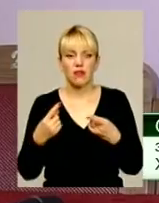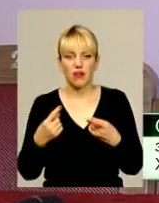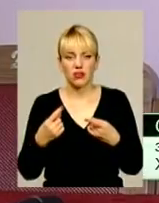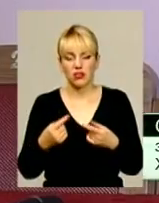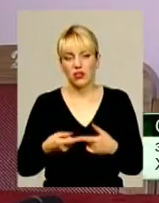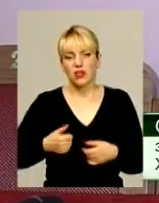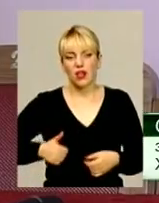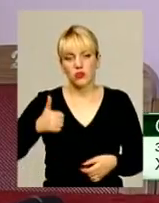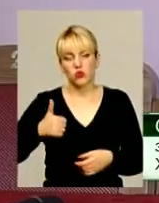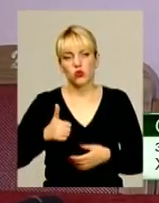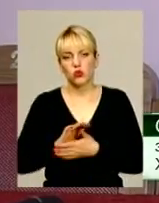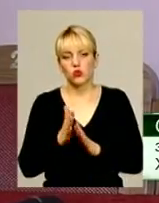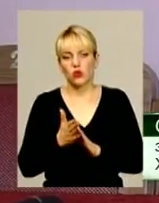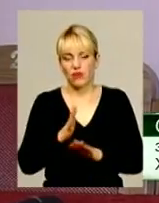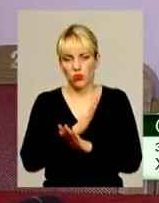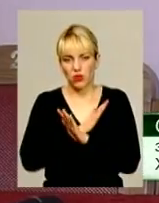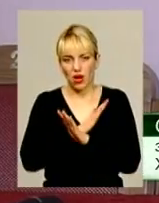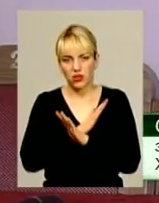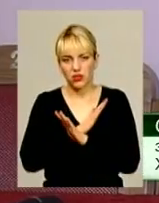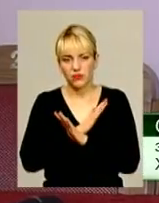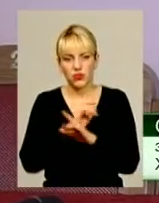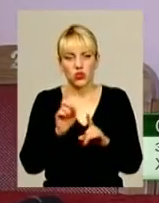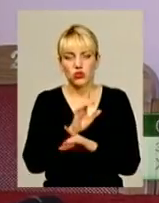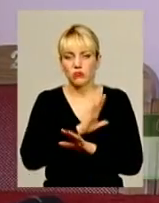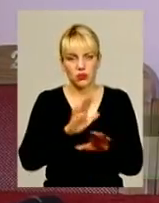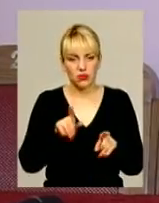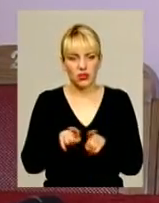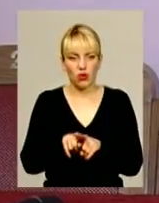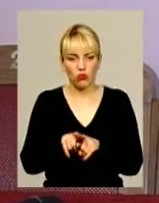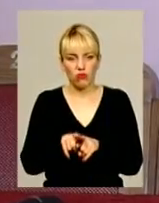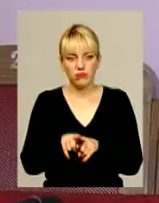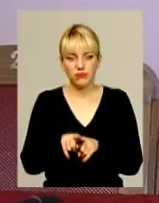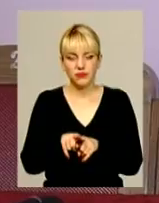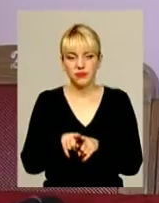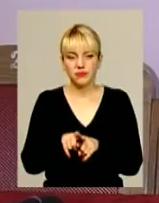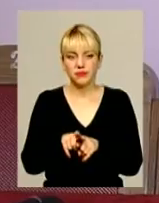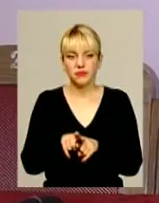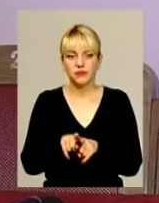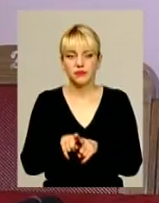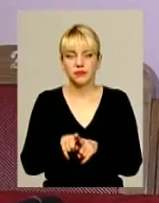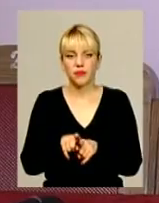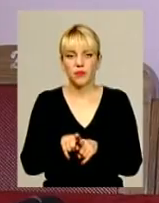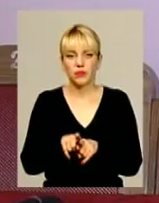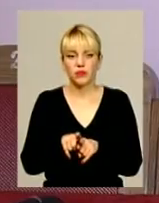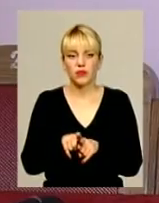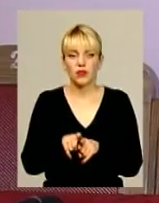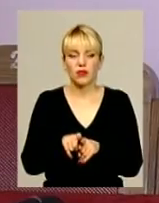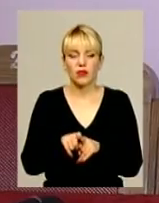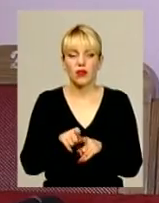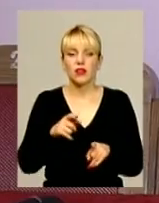достойні умирання, щоб не було такого потребівського відношення.